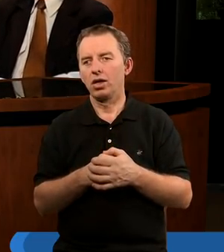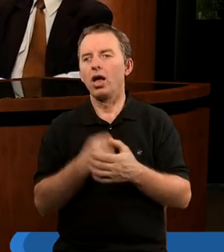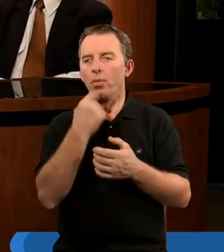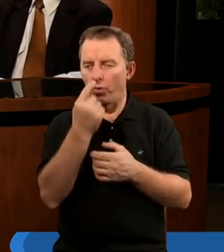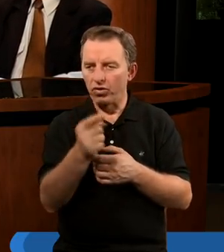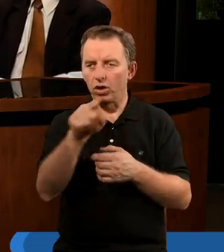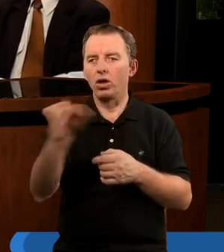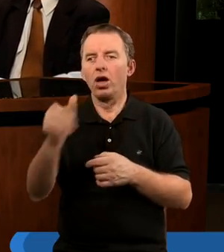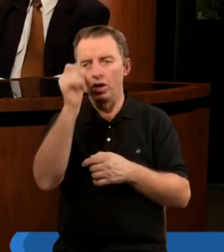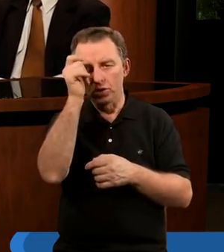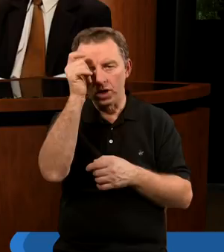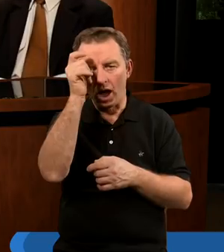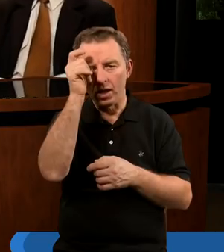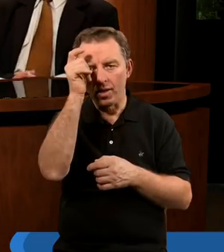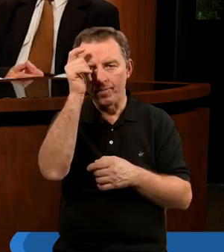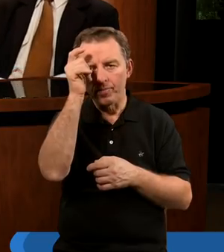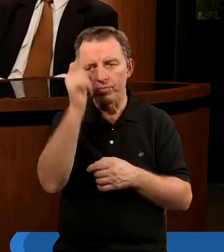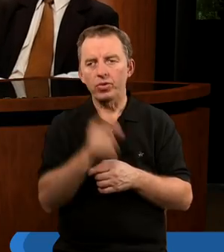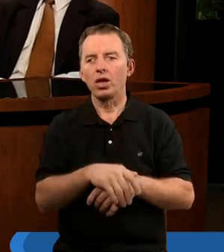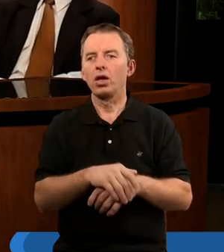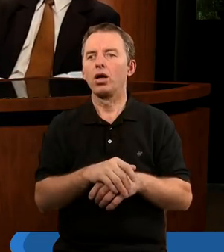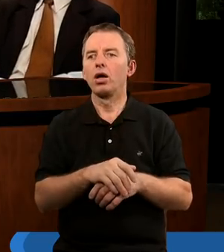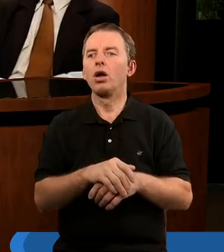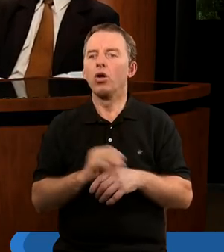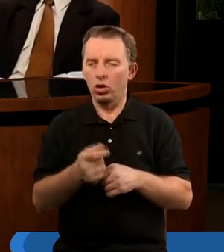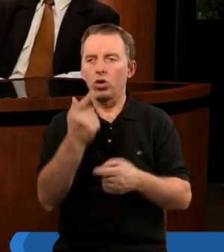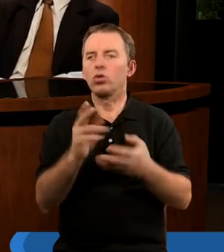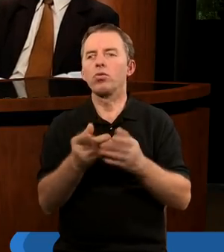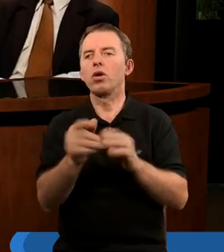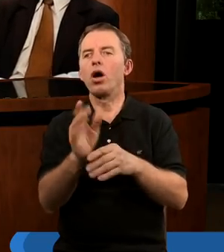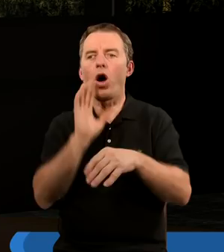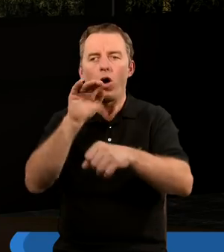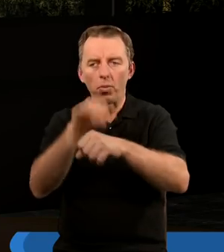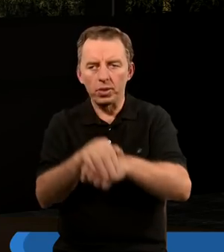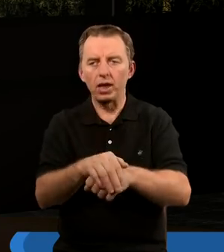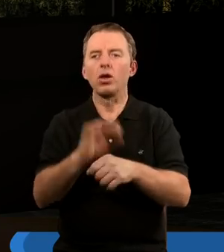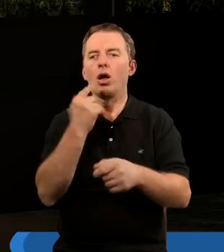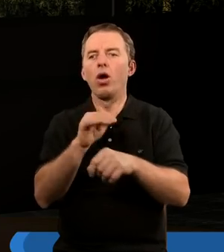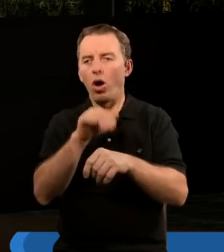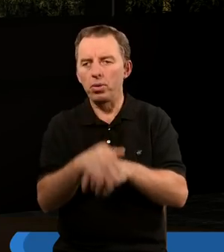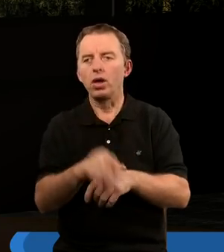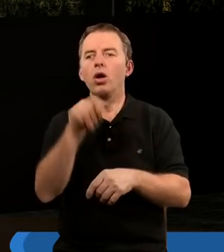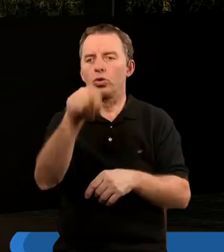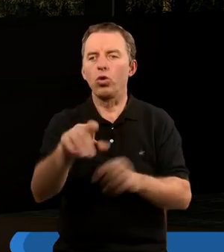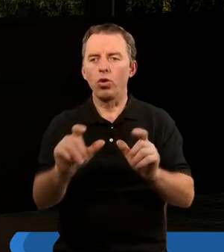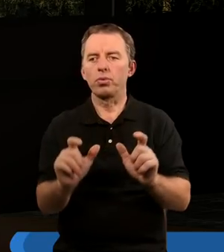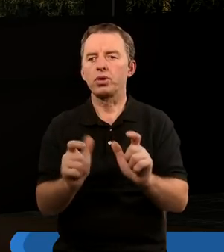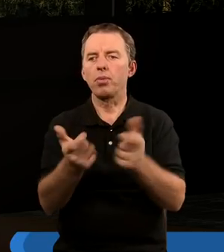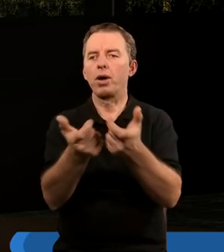Powiedziałeś tutaj o tym, że szatan zwodząc ludzi obiecuje, daje im jakieś obietnicę. I tu w przypadku